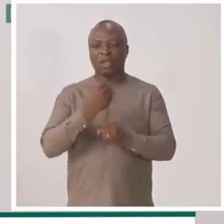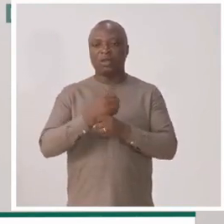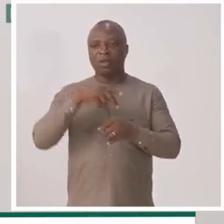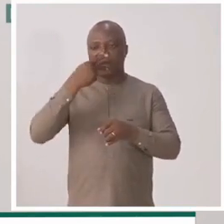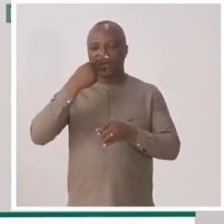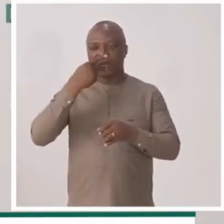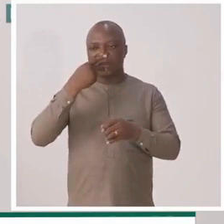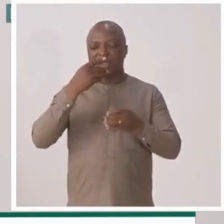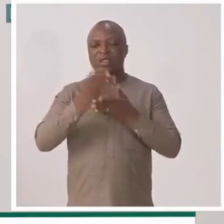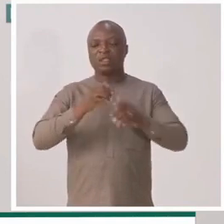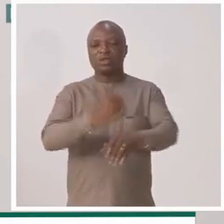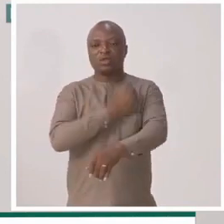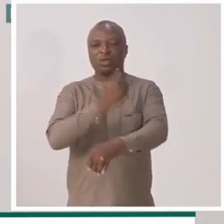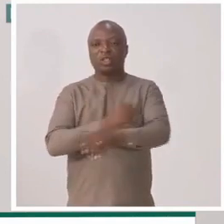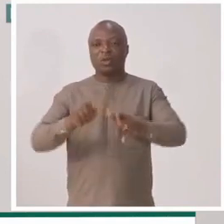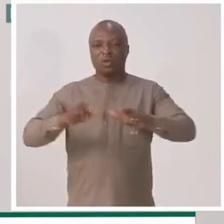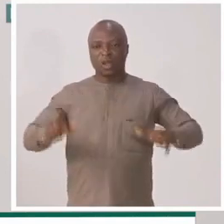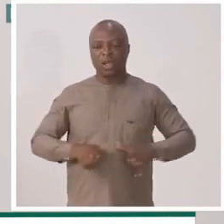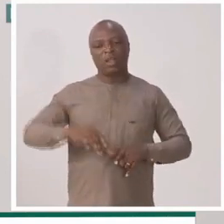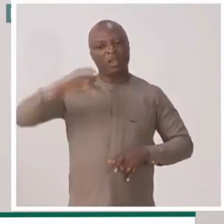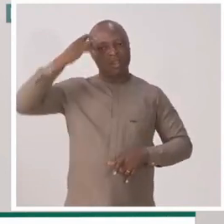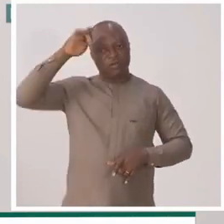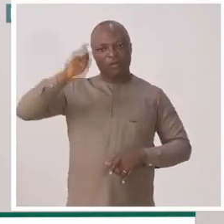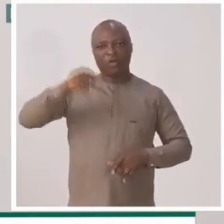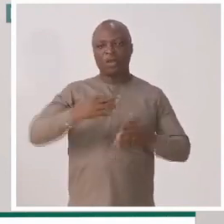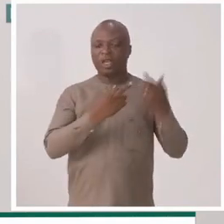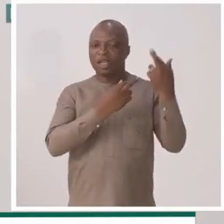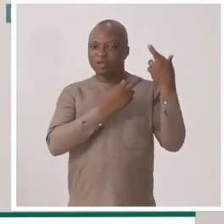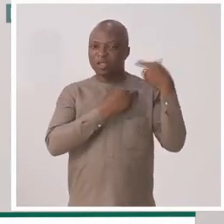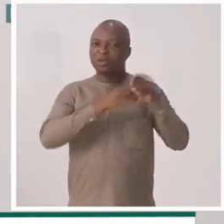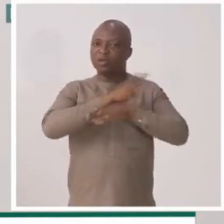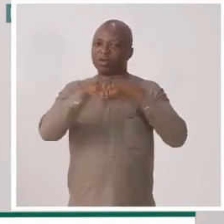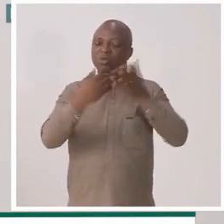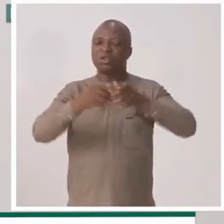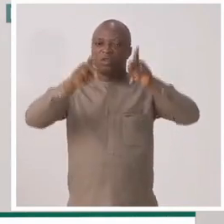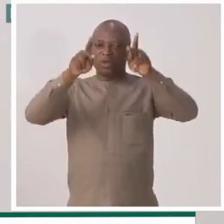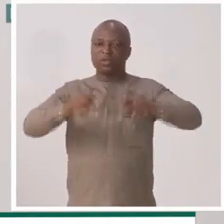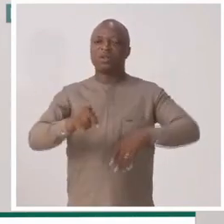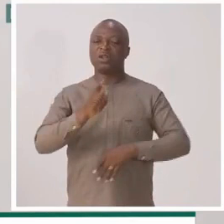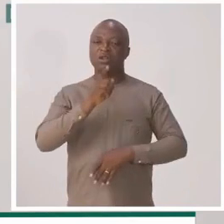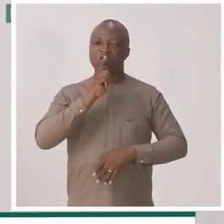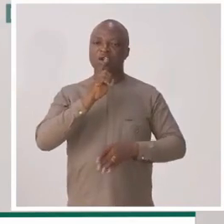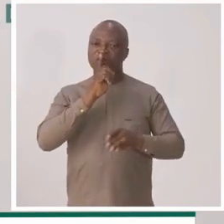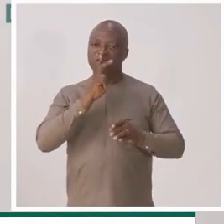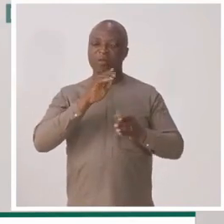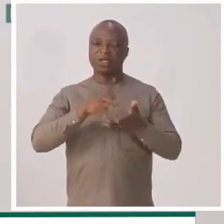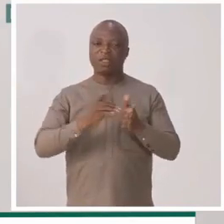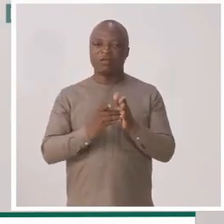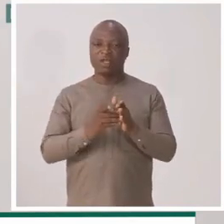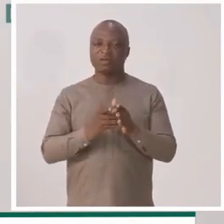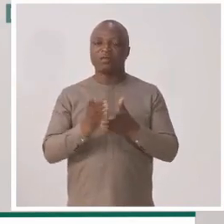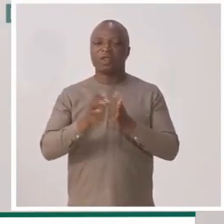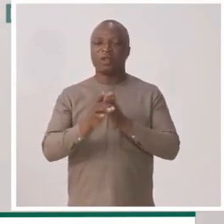carrière, on a parlé des autorités locales. Il faut que les responsabilités de toutes ces personnes soient clairement